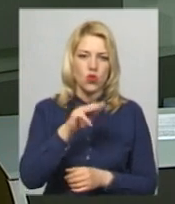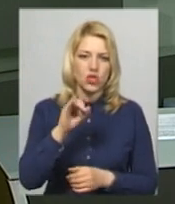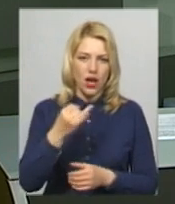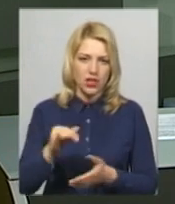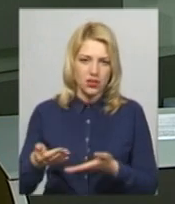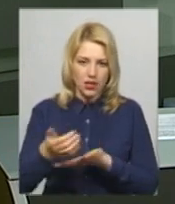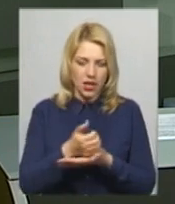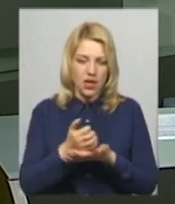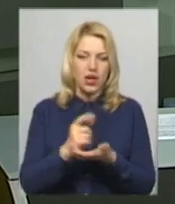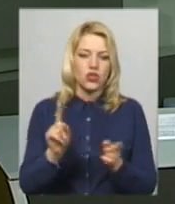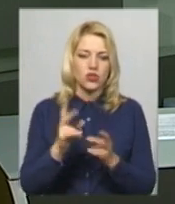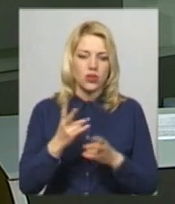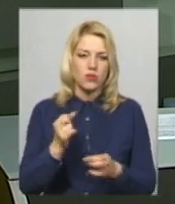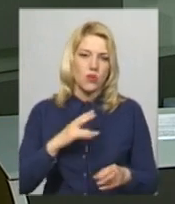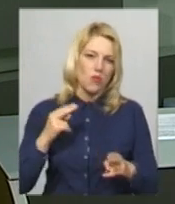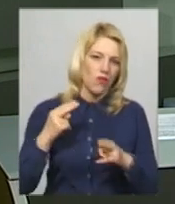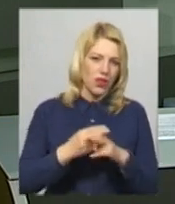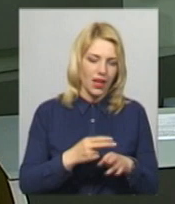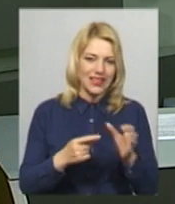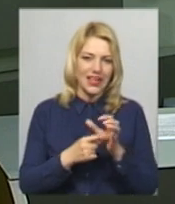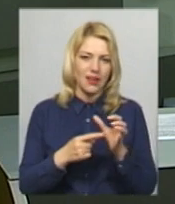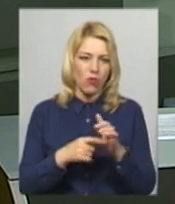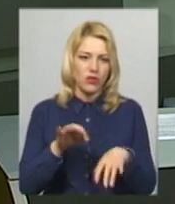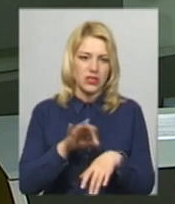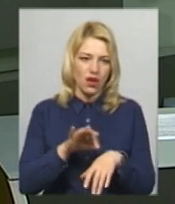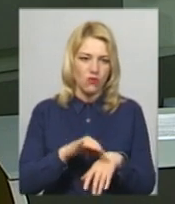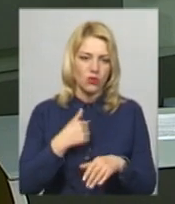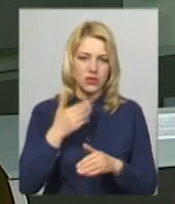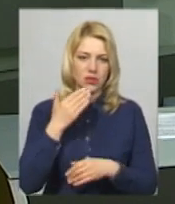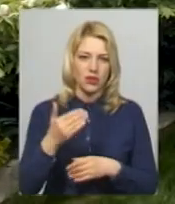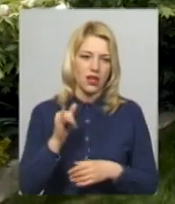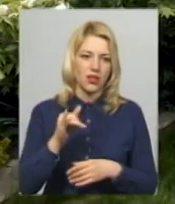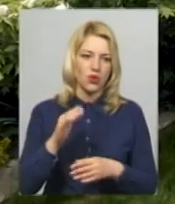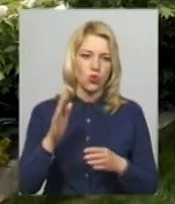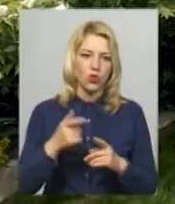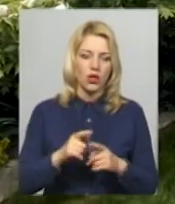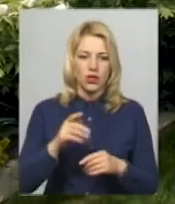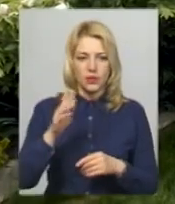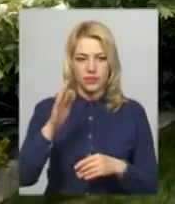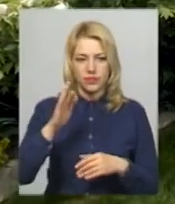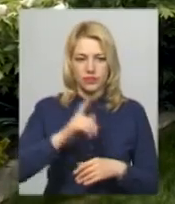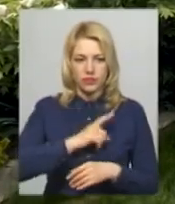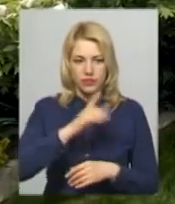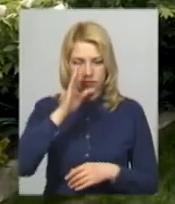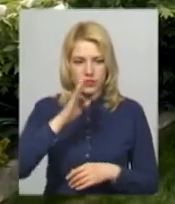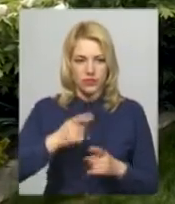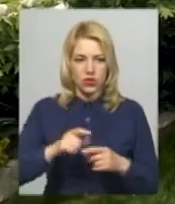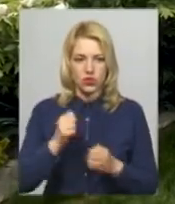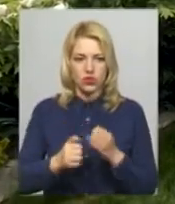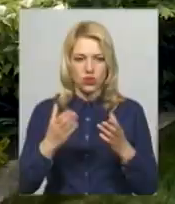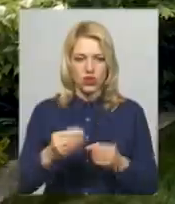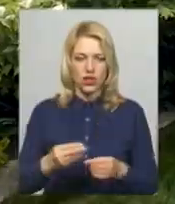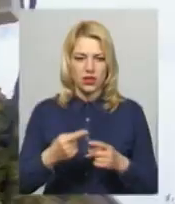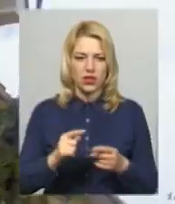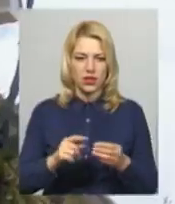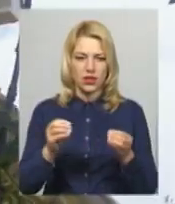слід робити для профілактики грибкових захворювань, ми запитали у садівника. Щоденно я отримую близько 20